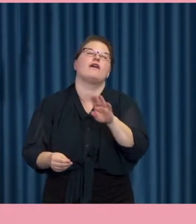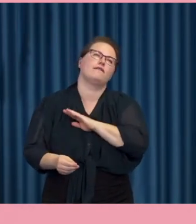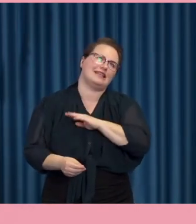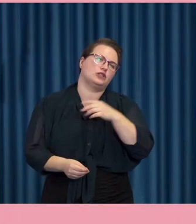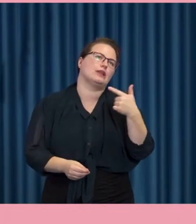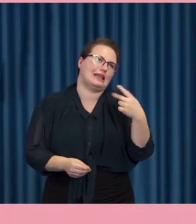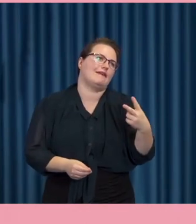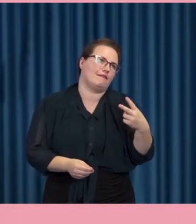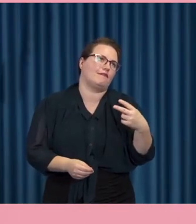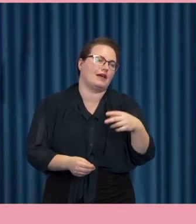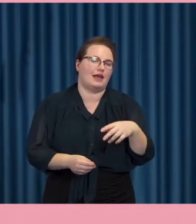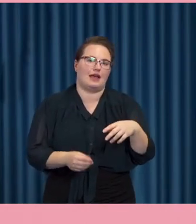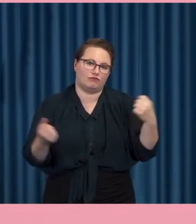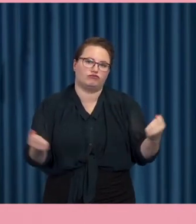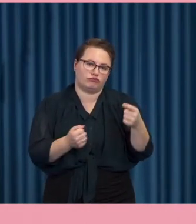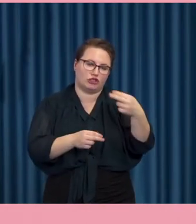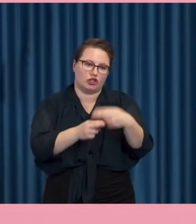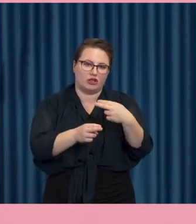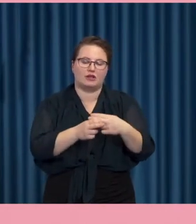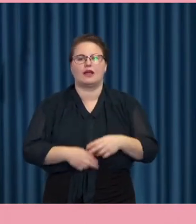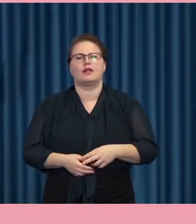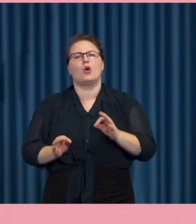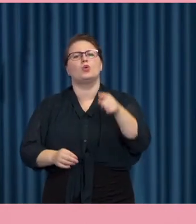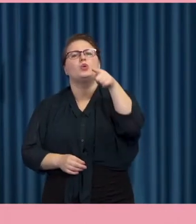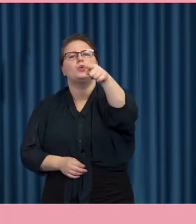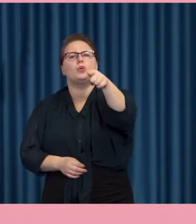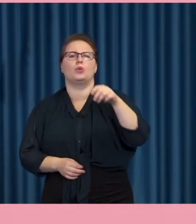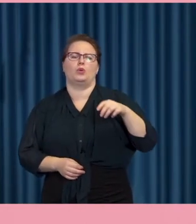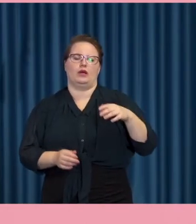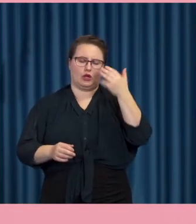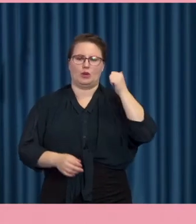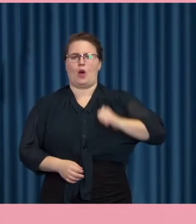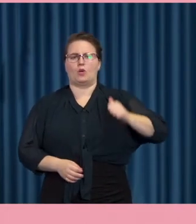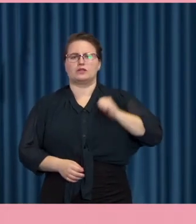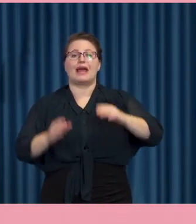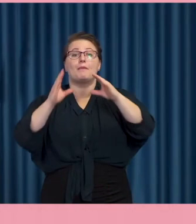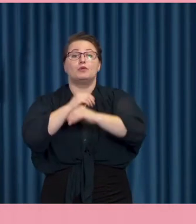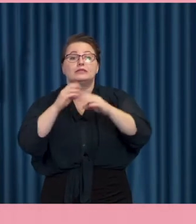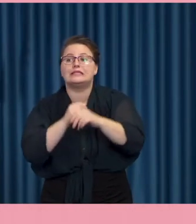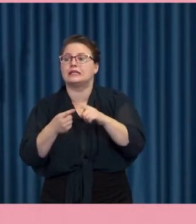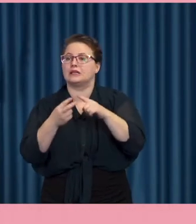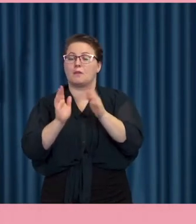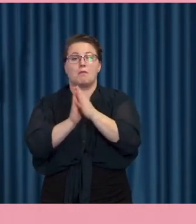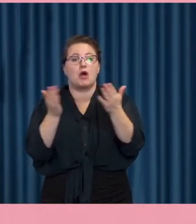Hur konsumerar jag böcker? Hur konsumerar jag musik om jag inte har de här digitala tjänsterna?